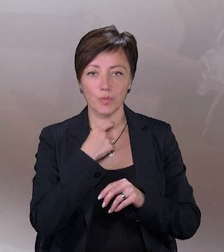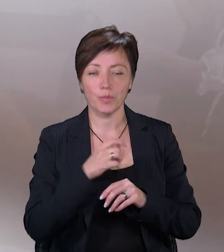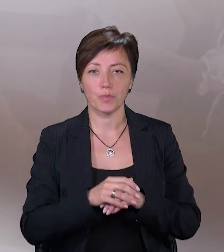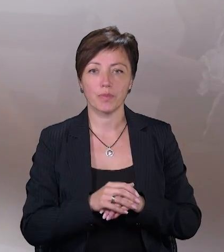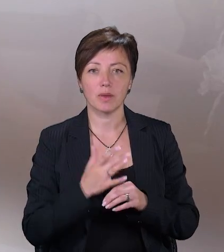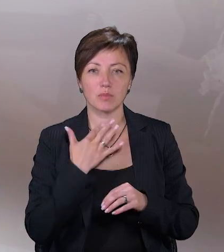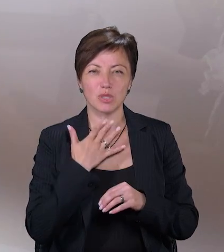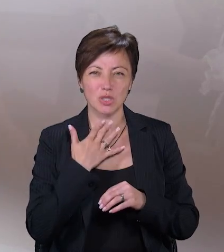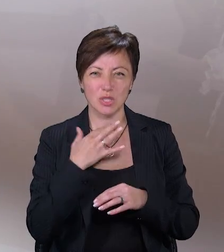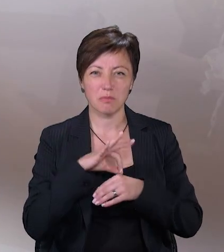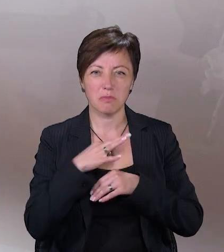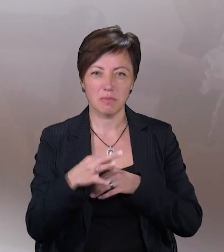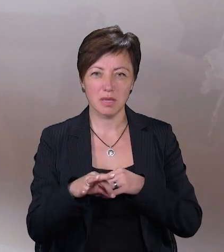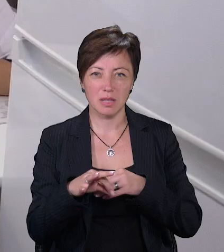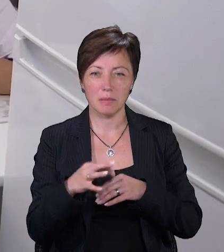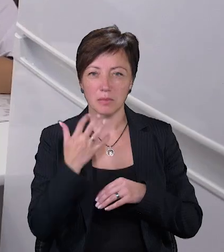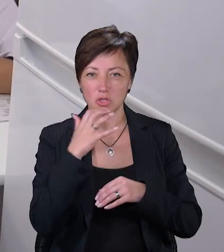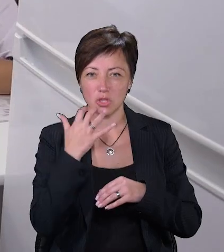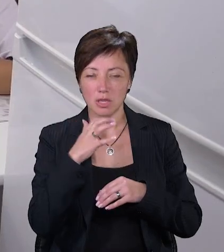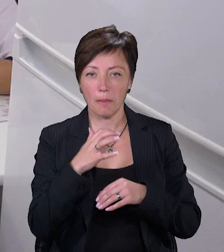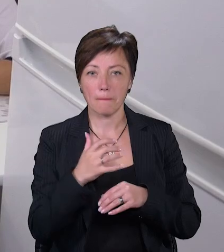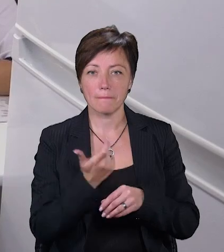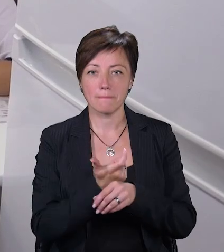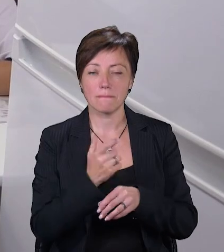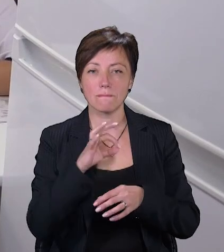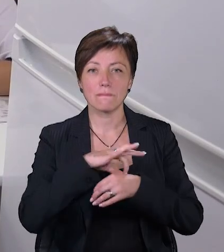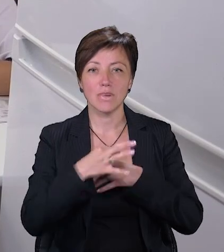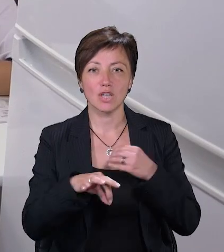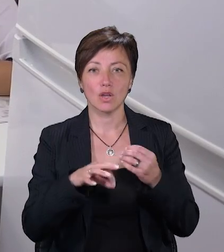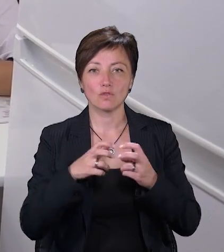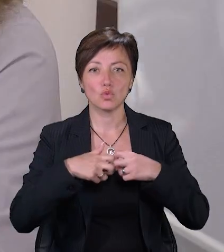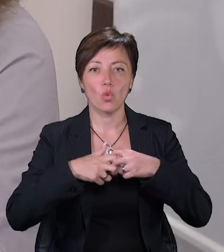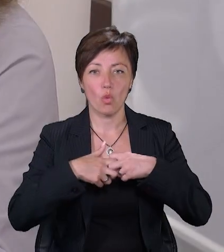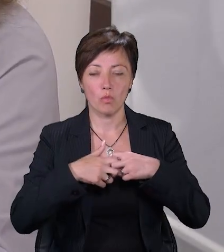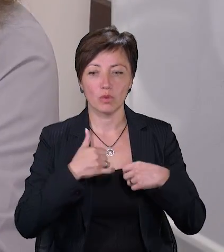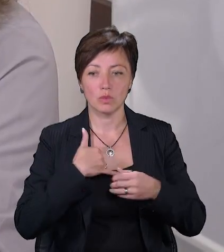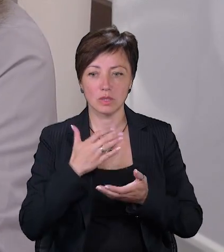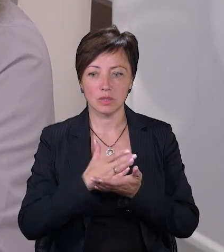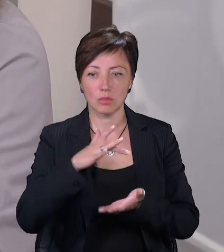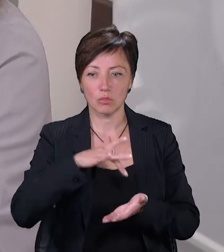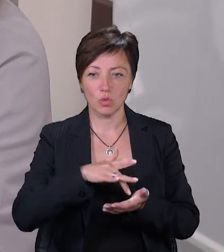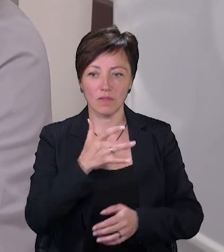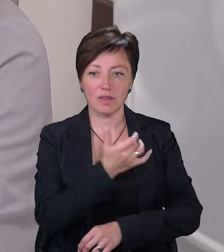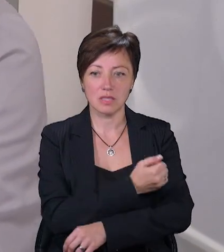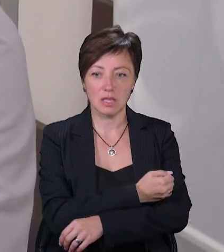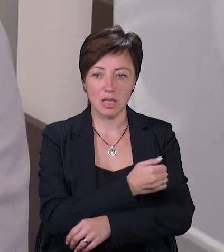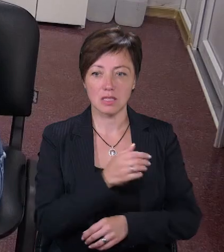тобто першіння, біль, печіння, біль в суглобах. В нас діє пункт вакцинації.